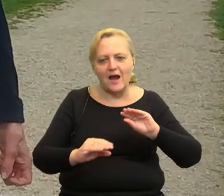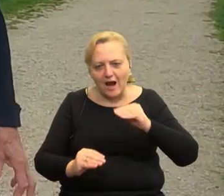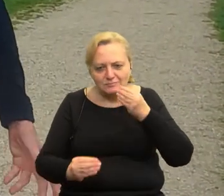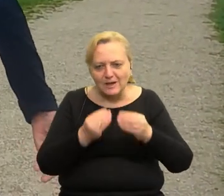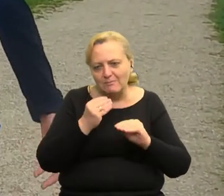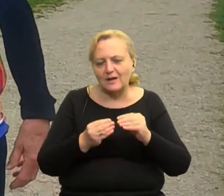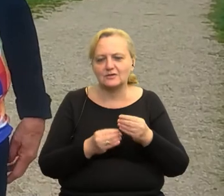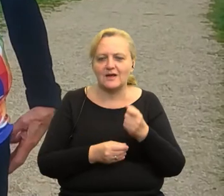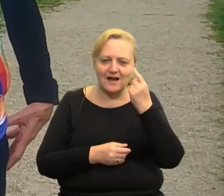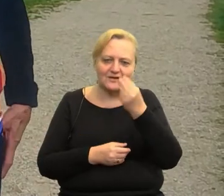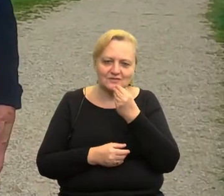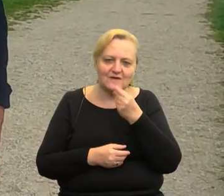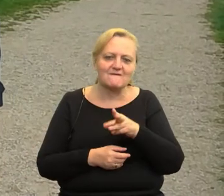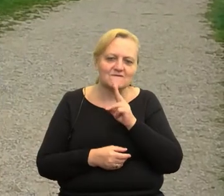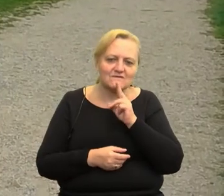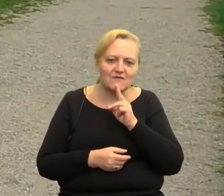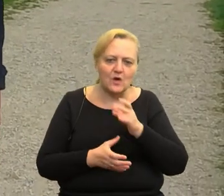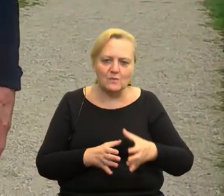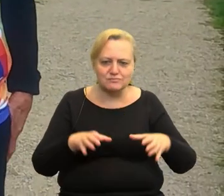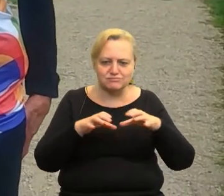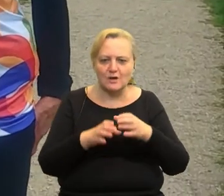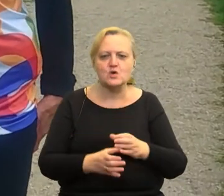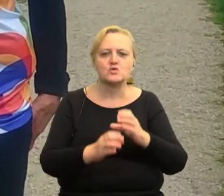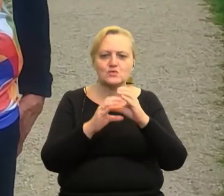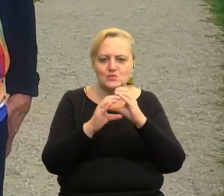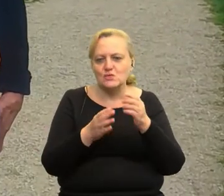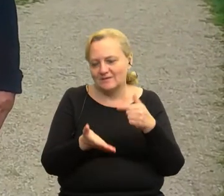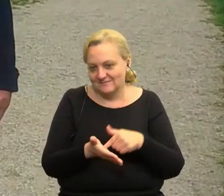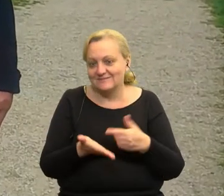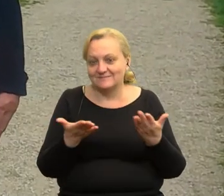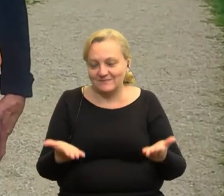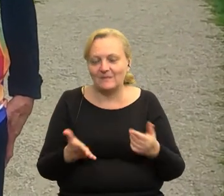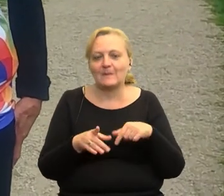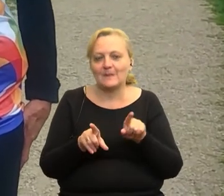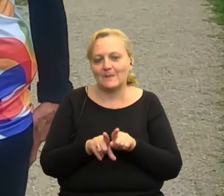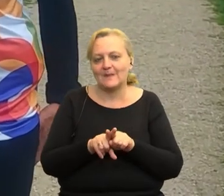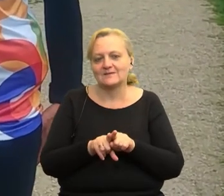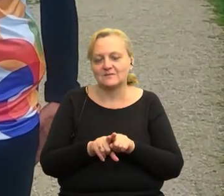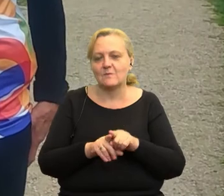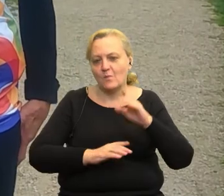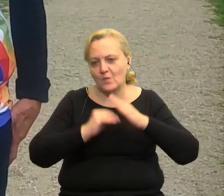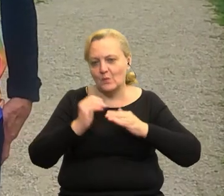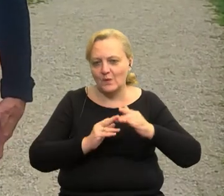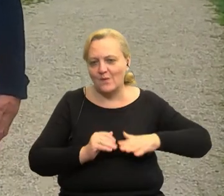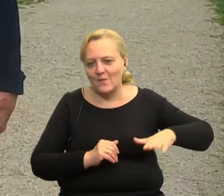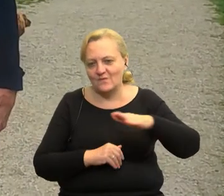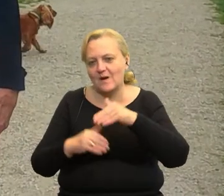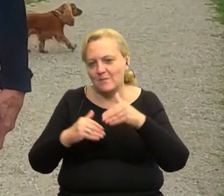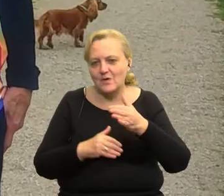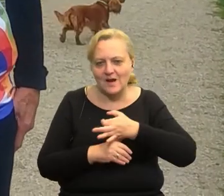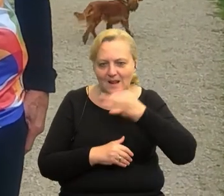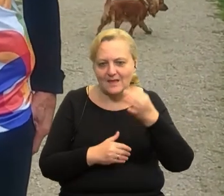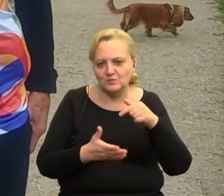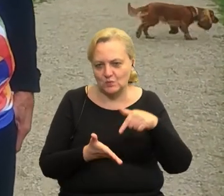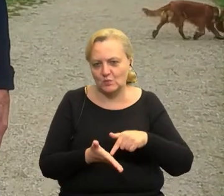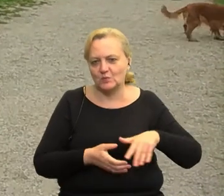śniadanko, napić się wody z bidonu, no i także ta infrastruktura mogłaby być lepsza jeszcze